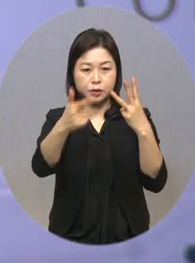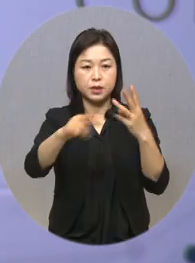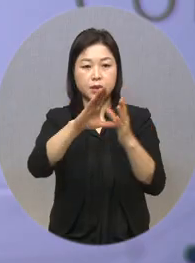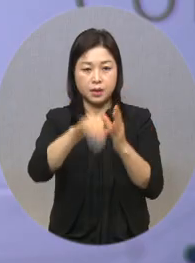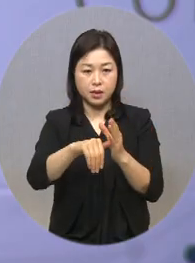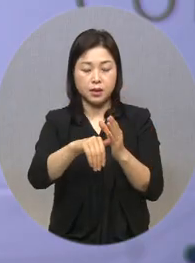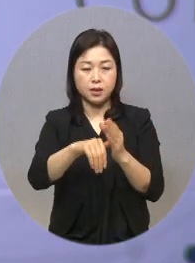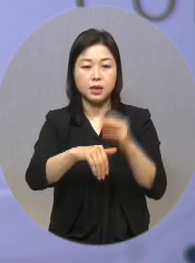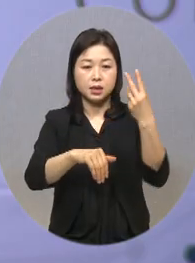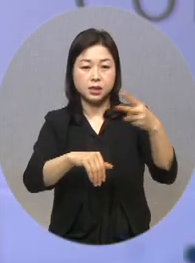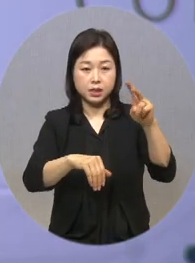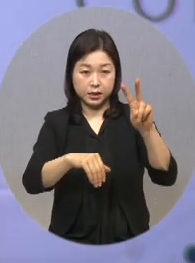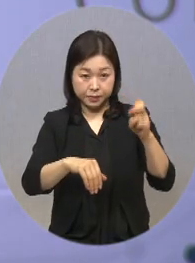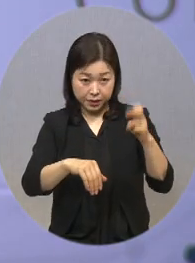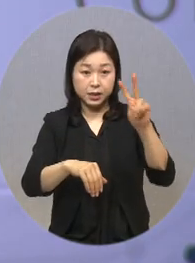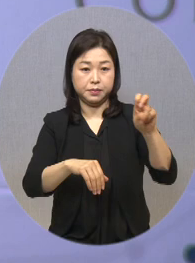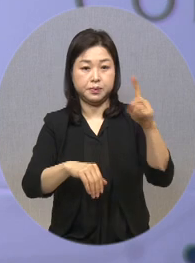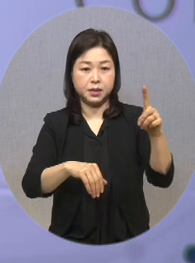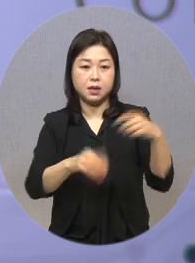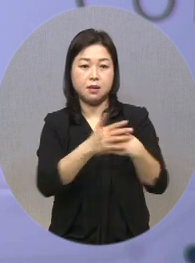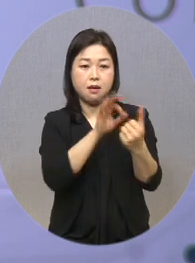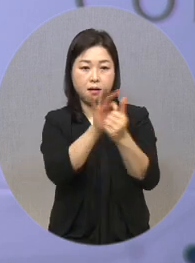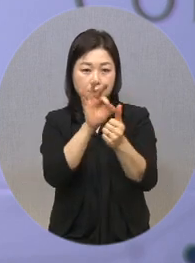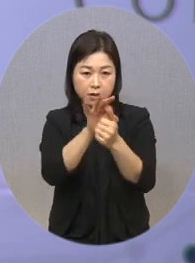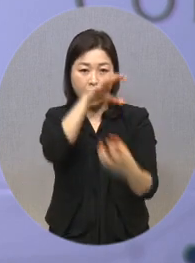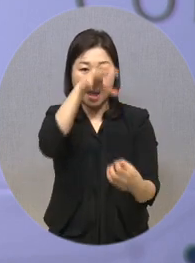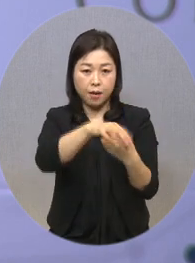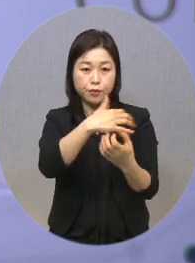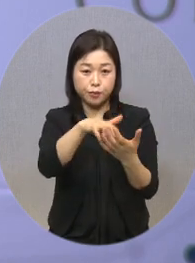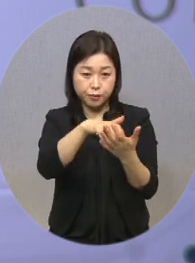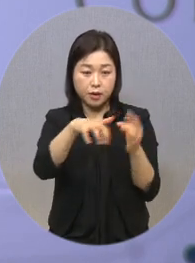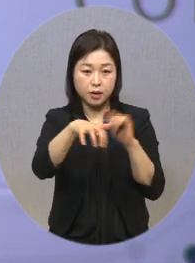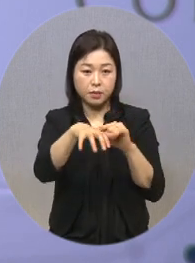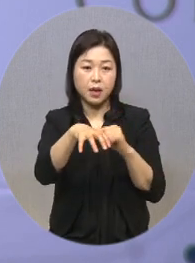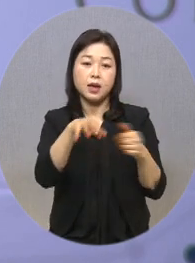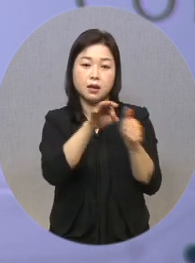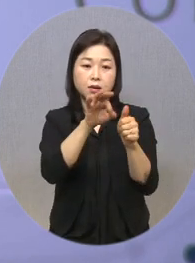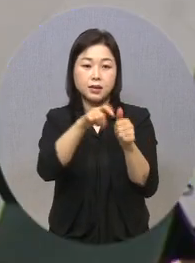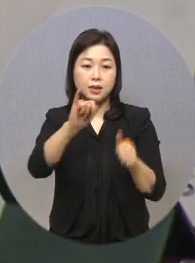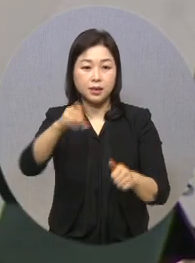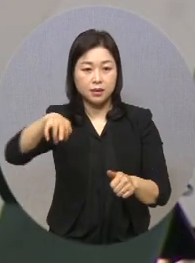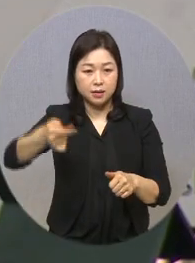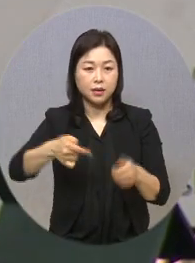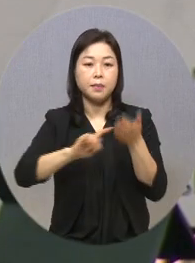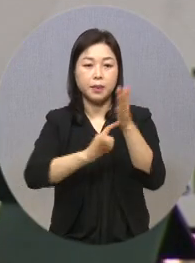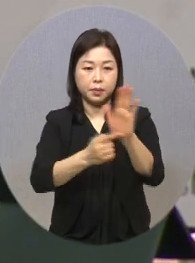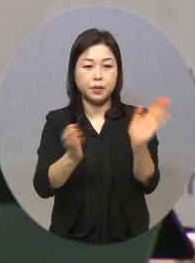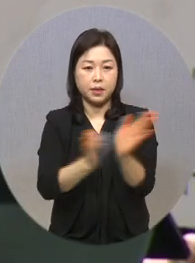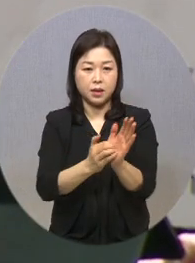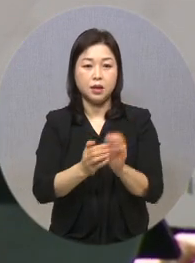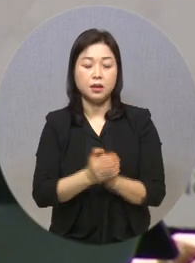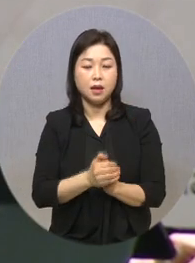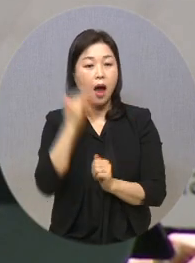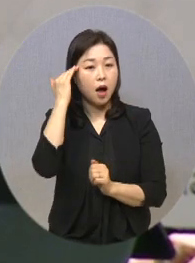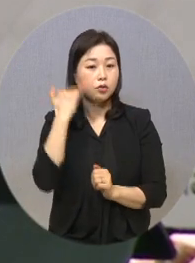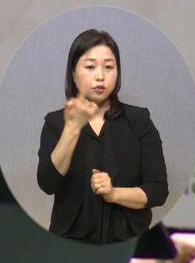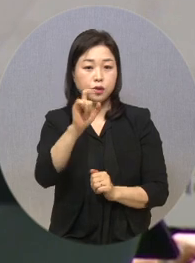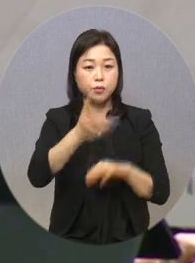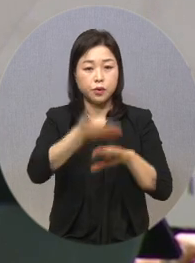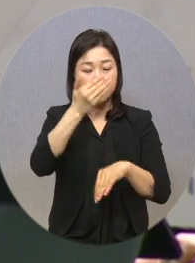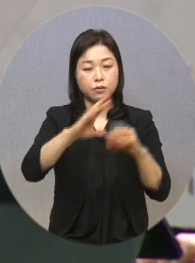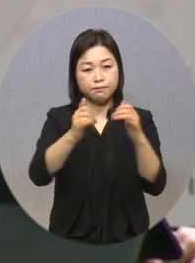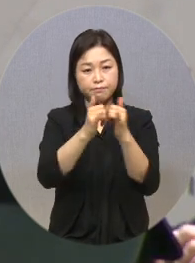16일에는 2021년도 연금수급 주요 통계인 연금기네스를 발표했습니다. 우리나라 65세 이상 국민 중에